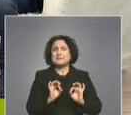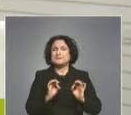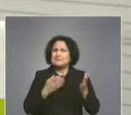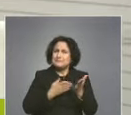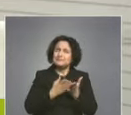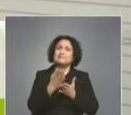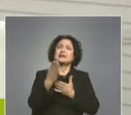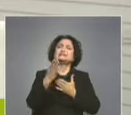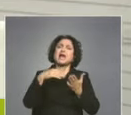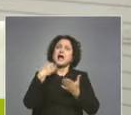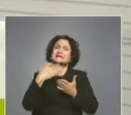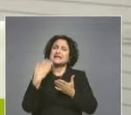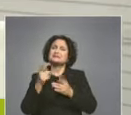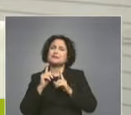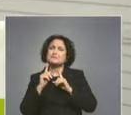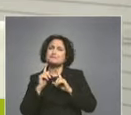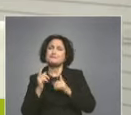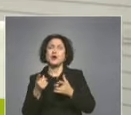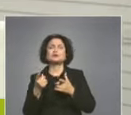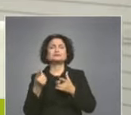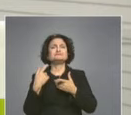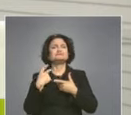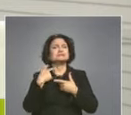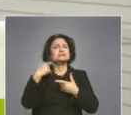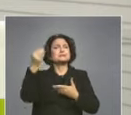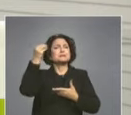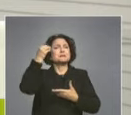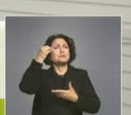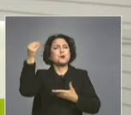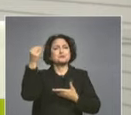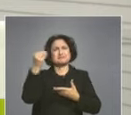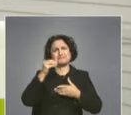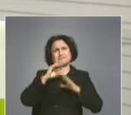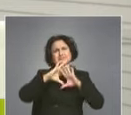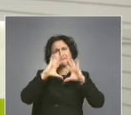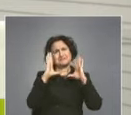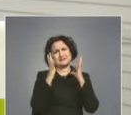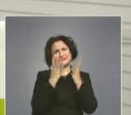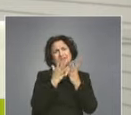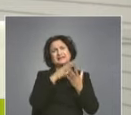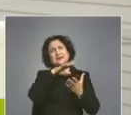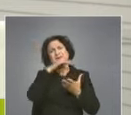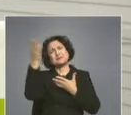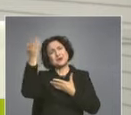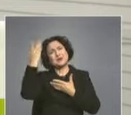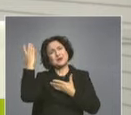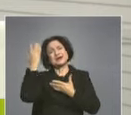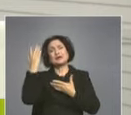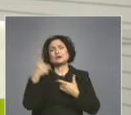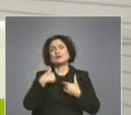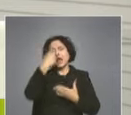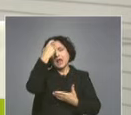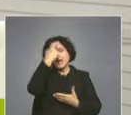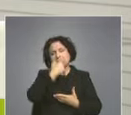разказването можем да се доберем до тия светове. Отгоре на това, това е един много личен свят, но в край на